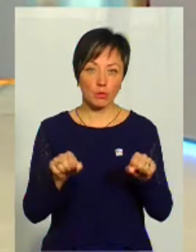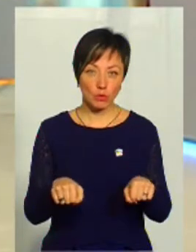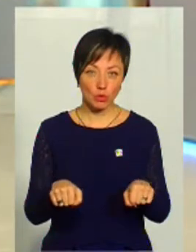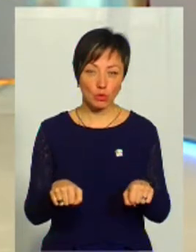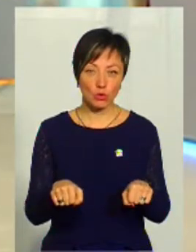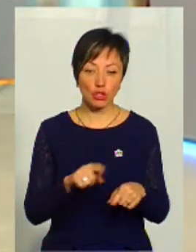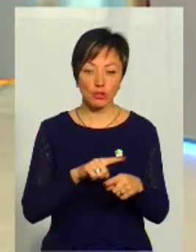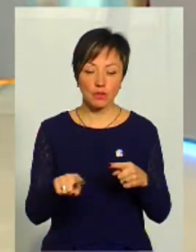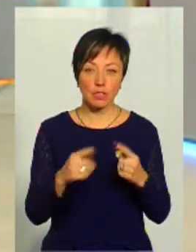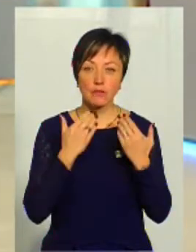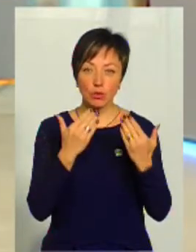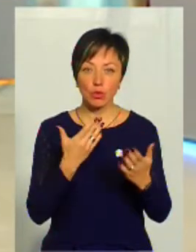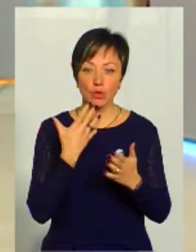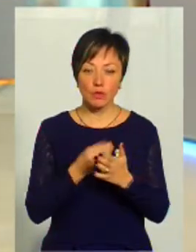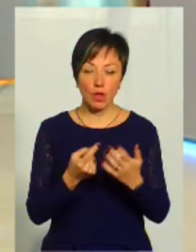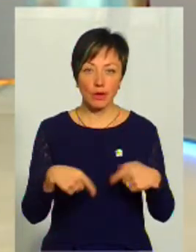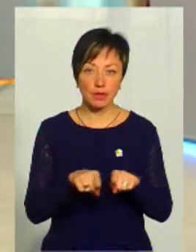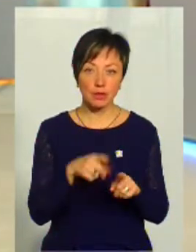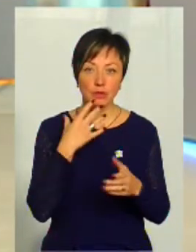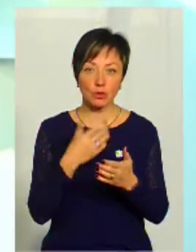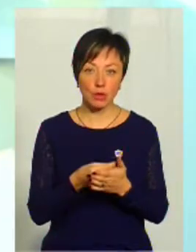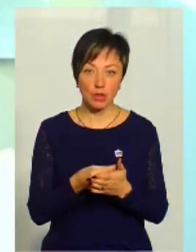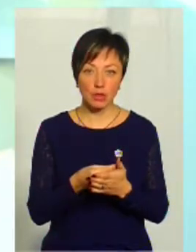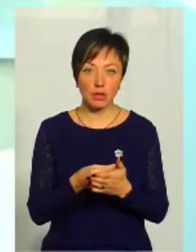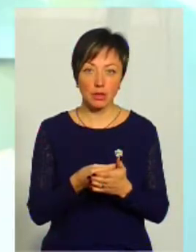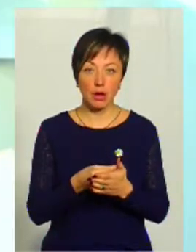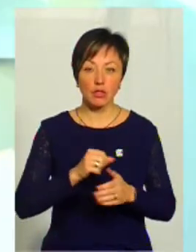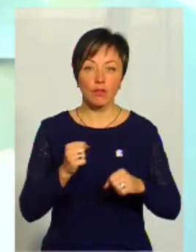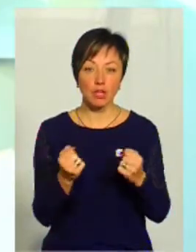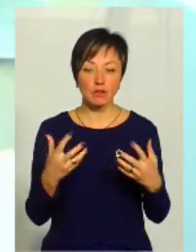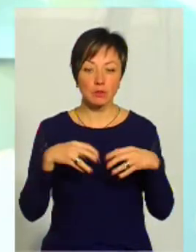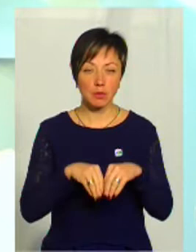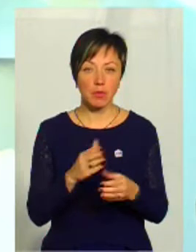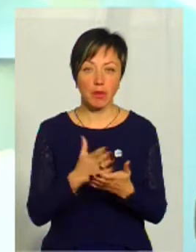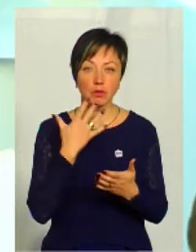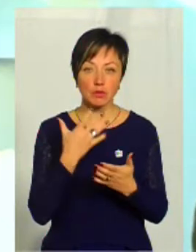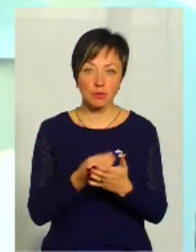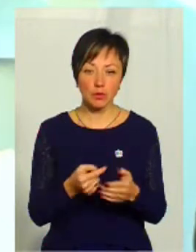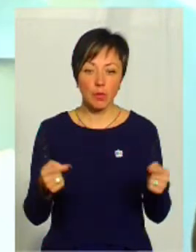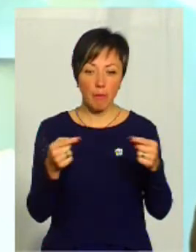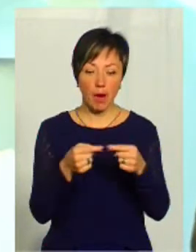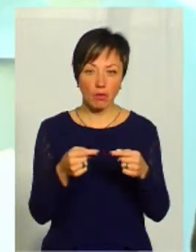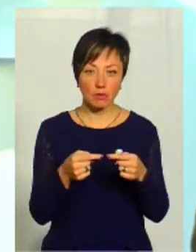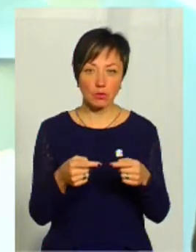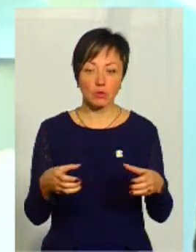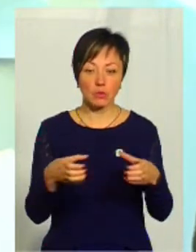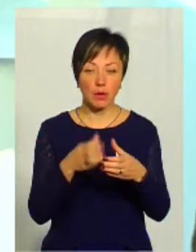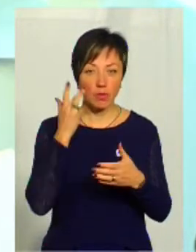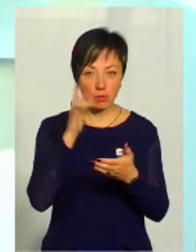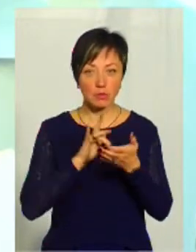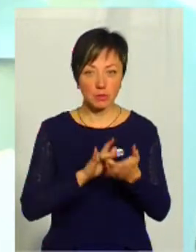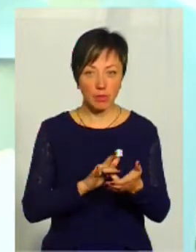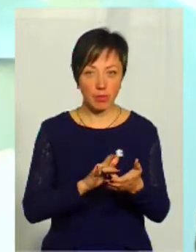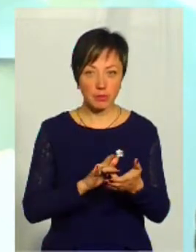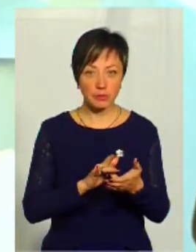вони можуть швидше звернутися до своїй організації, до своїх товаришів, спільників, які мають свою певну спільну мету,